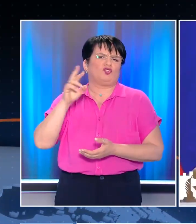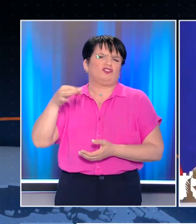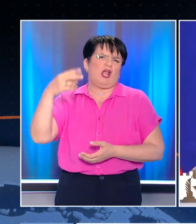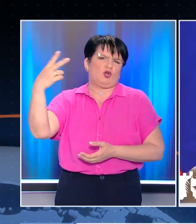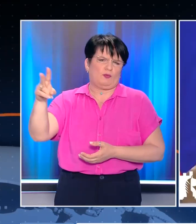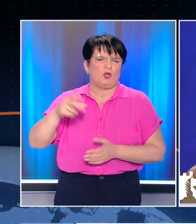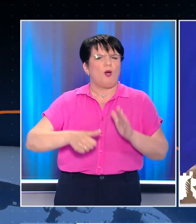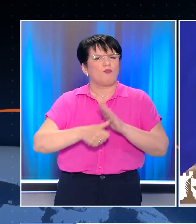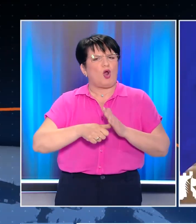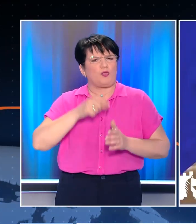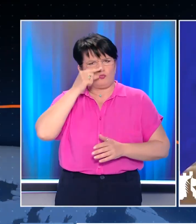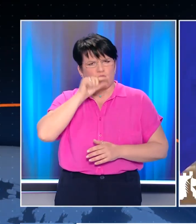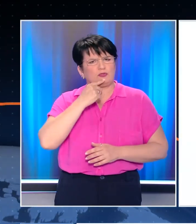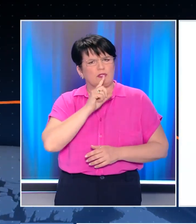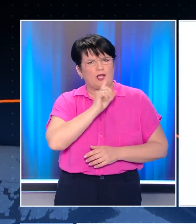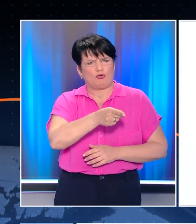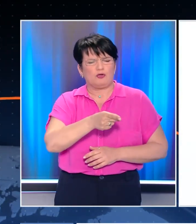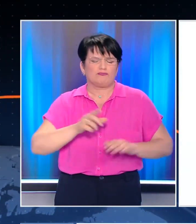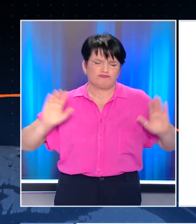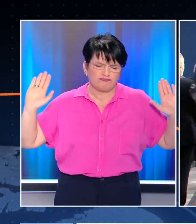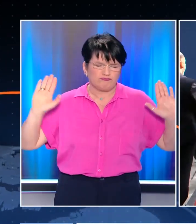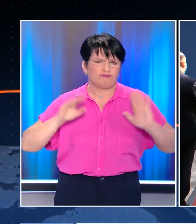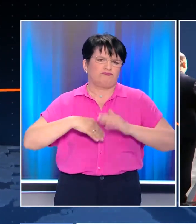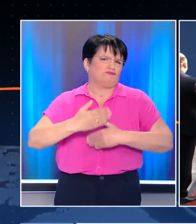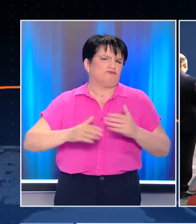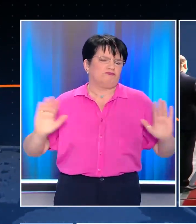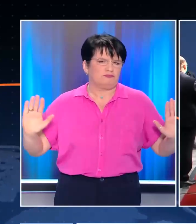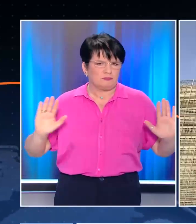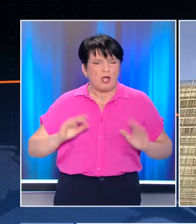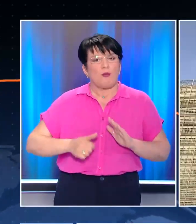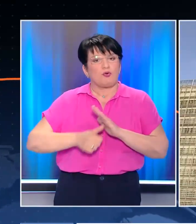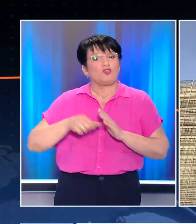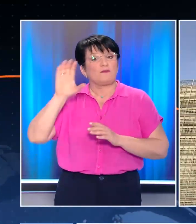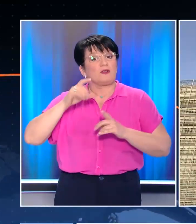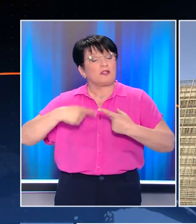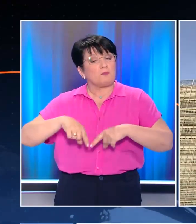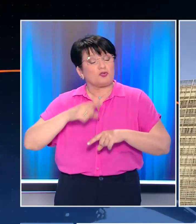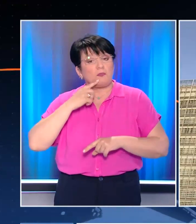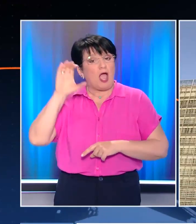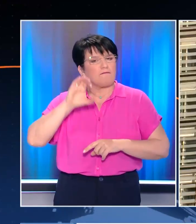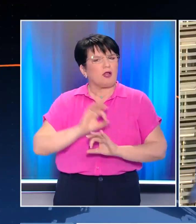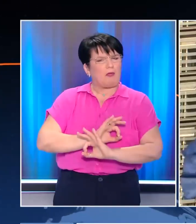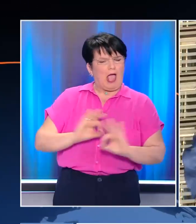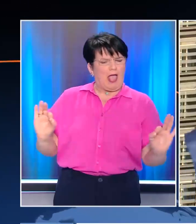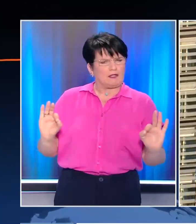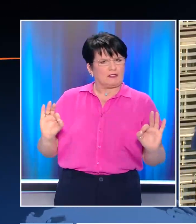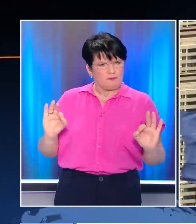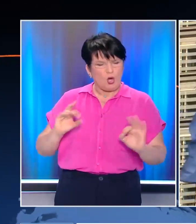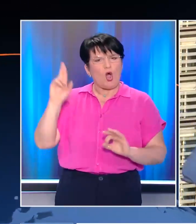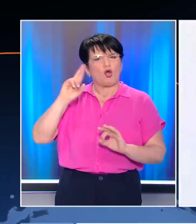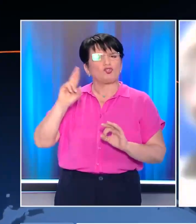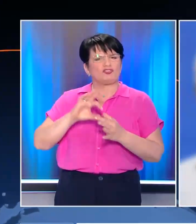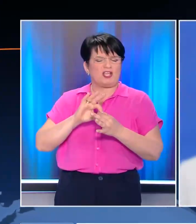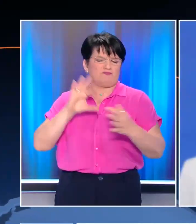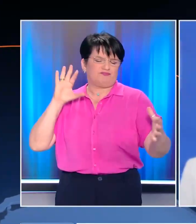διάταγμα Πούτιν με την Κάσπρομ να αναστέλει τις παραδόσεις προς αυτές. Η πρόεδρος της Κομισιόν δηλώνει πως η Ευρώπη είναι προετοιμασμένη για τη διακοπή ρωσικού